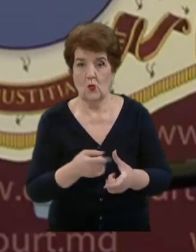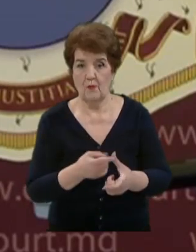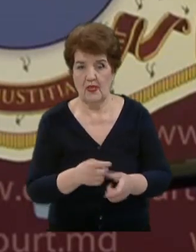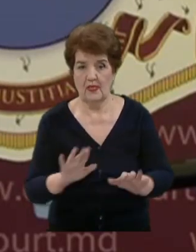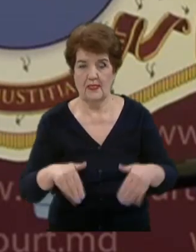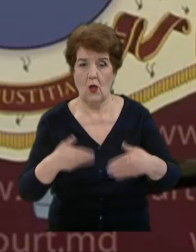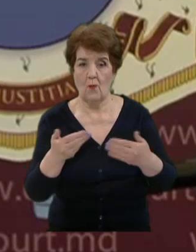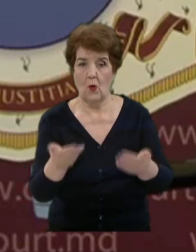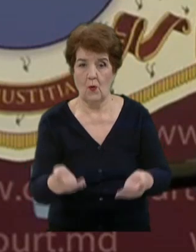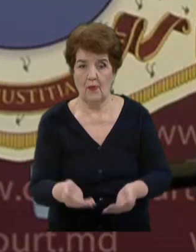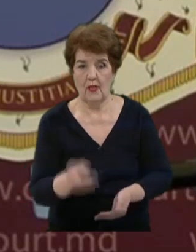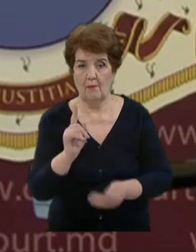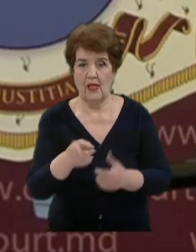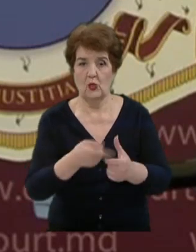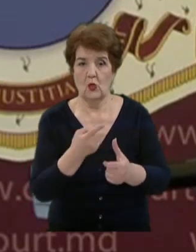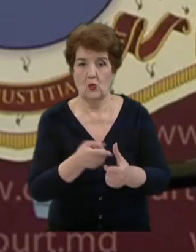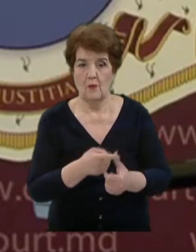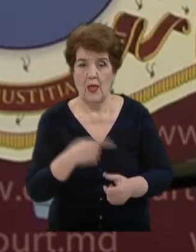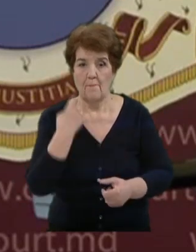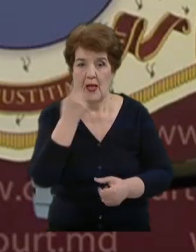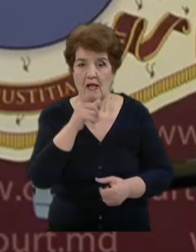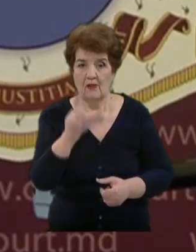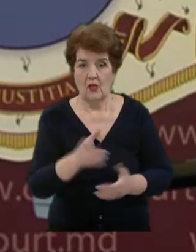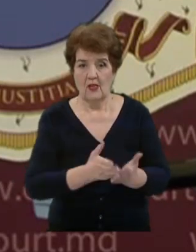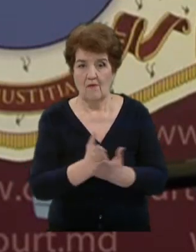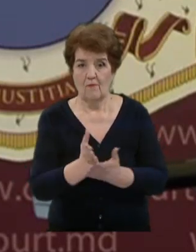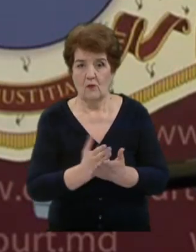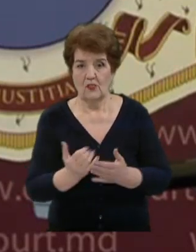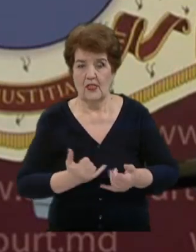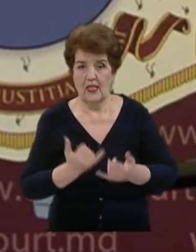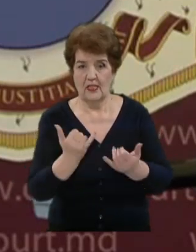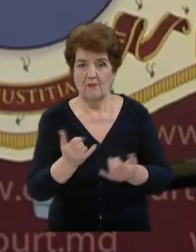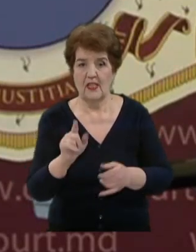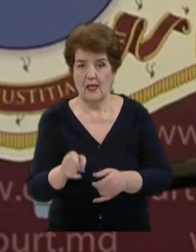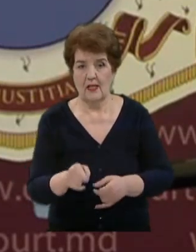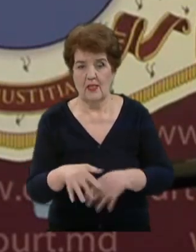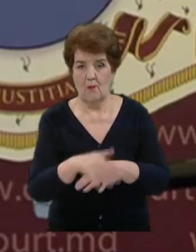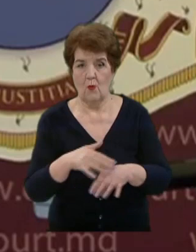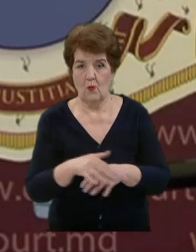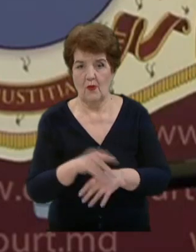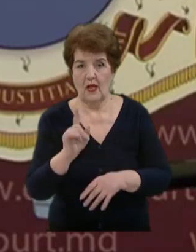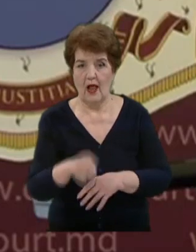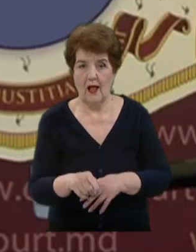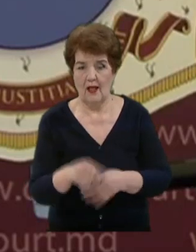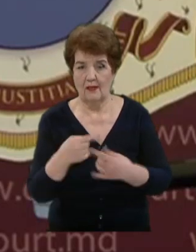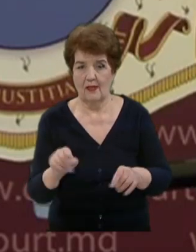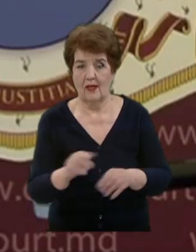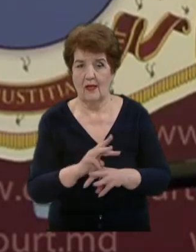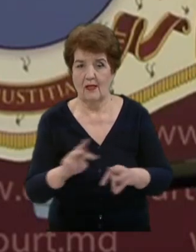propune pentru numire persoane în funcție de demnitate publică, altele decât miniștrii,